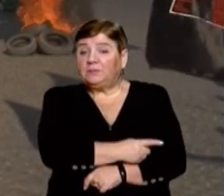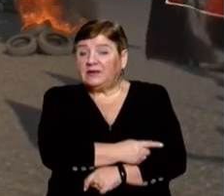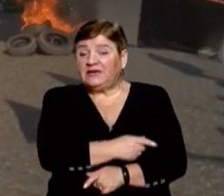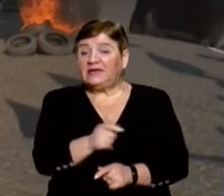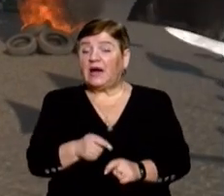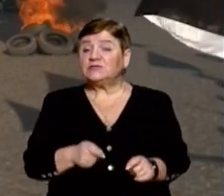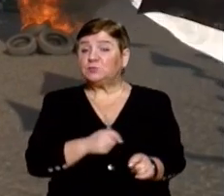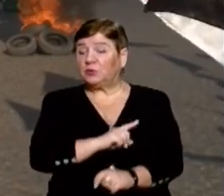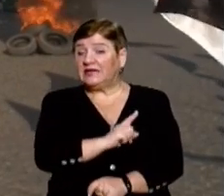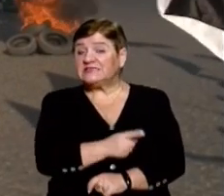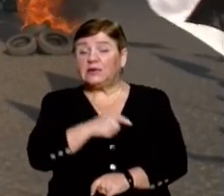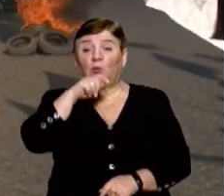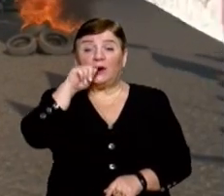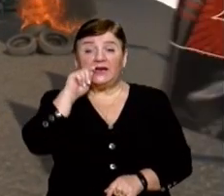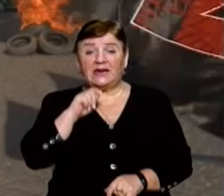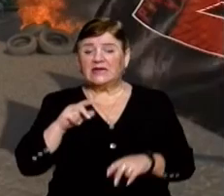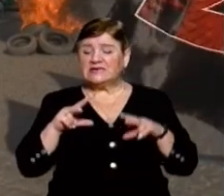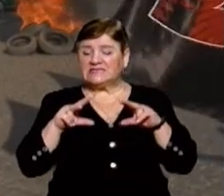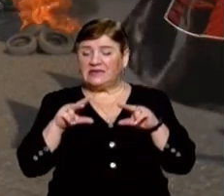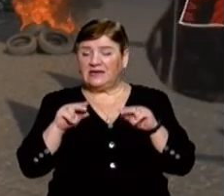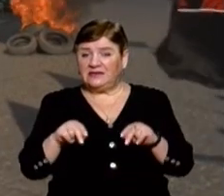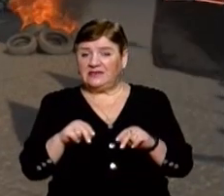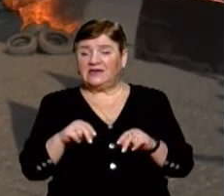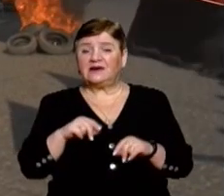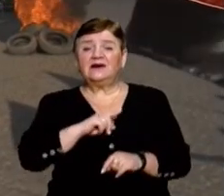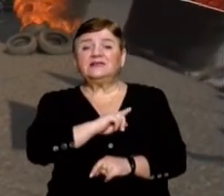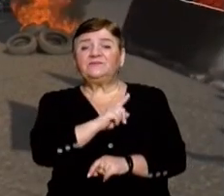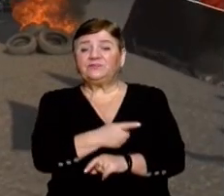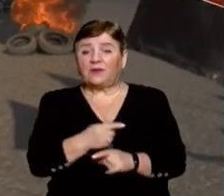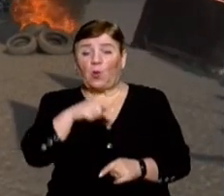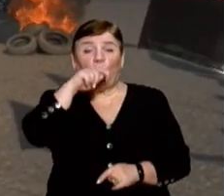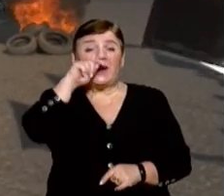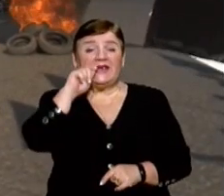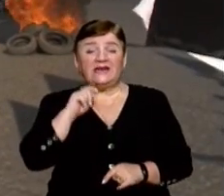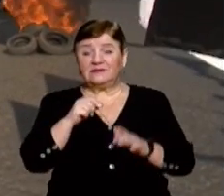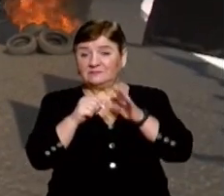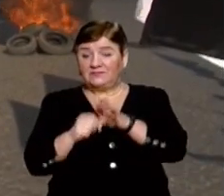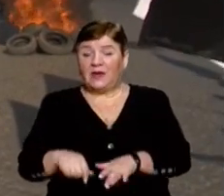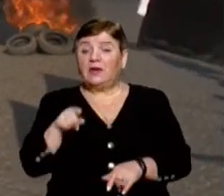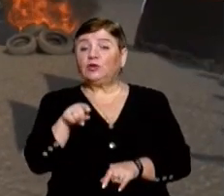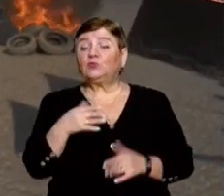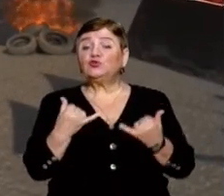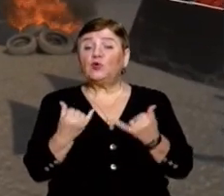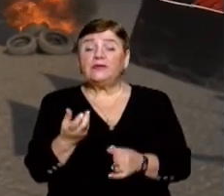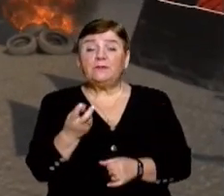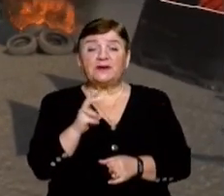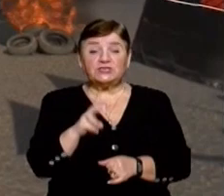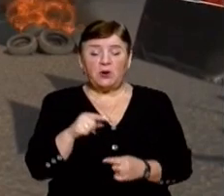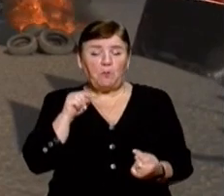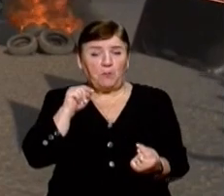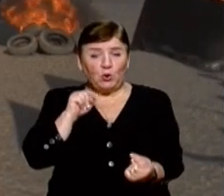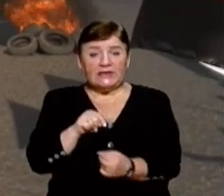України. Вони принизили гідність солдата, вони принизили гідність Збройних сил України, вони принизили гідність України. І тому ми сьогодні прийшли висловити ноту